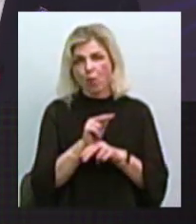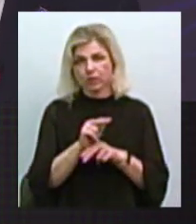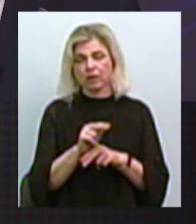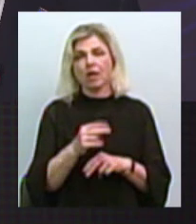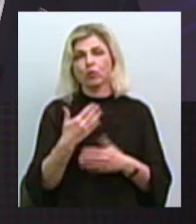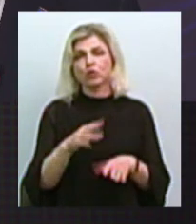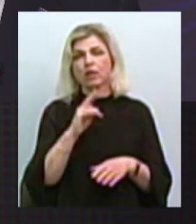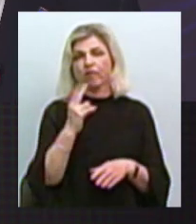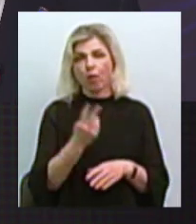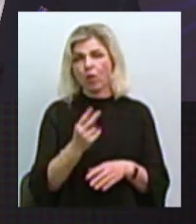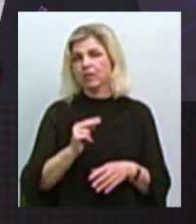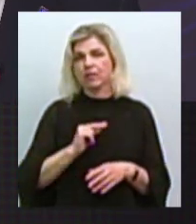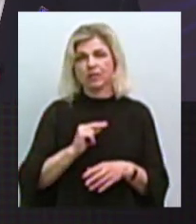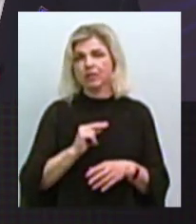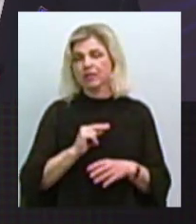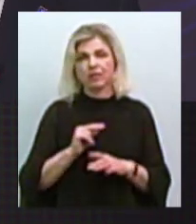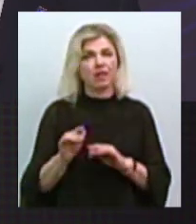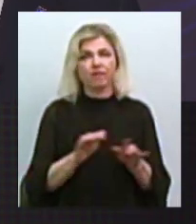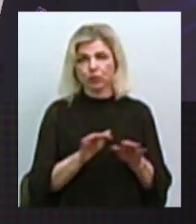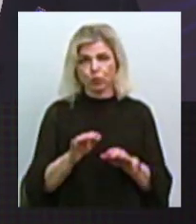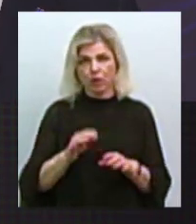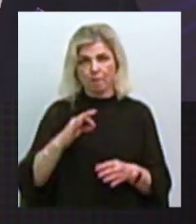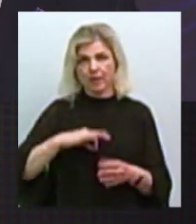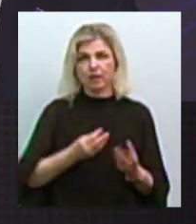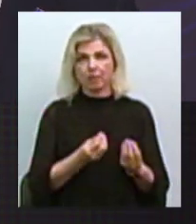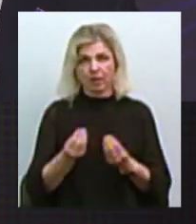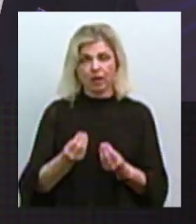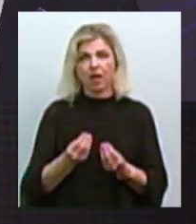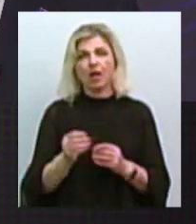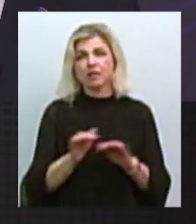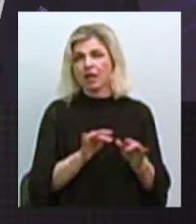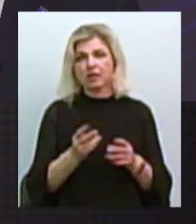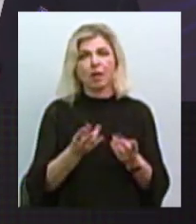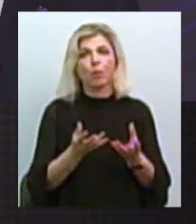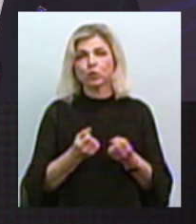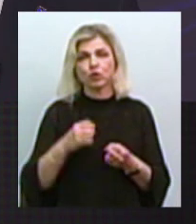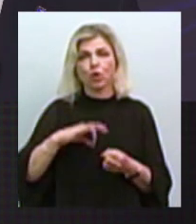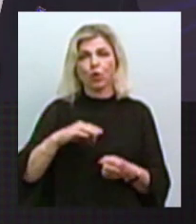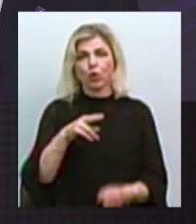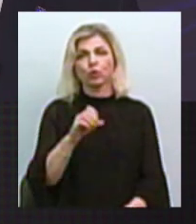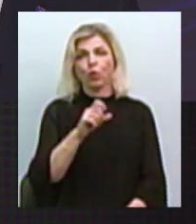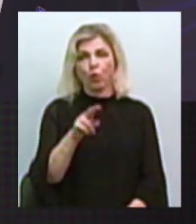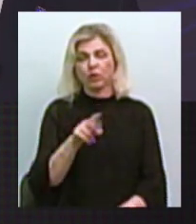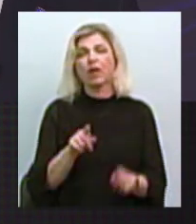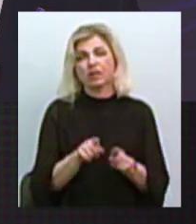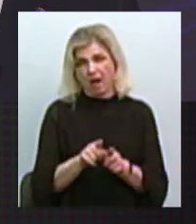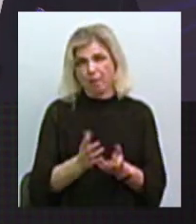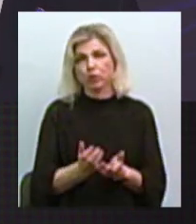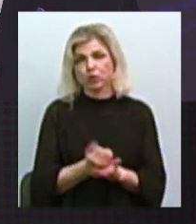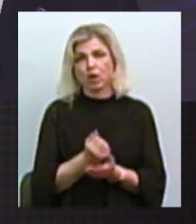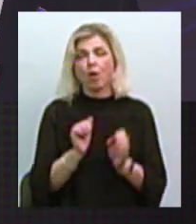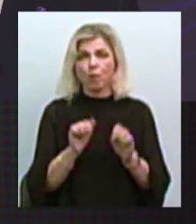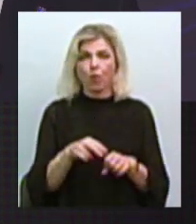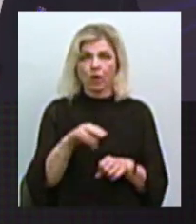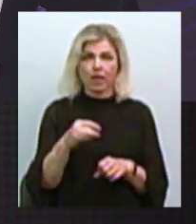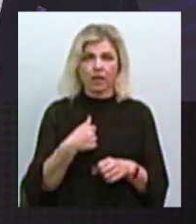2 роки не веду підприємництву деятельність. І не получаю нікаких доходів. Ну так з'яснилося. Могу ли я зараз